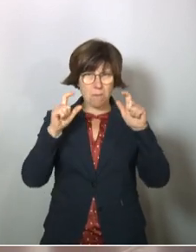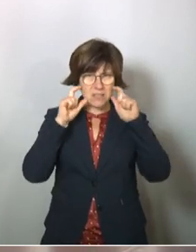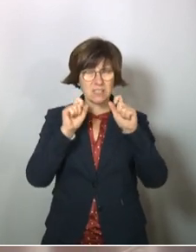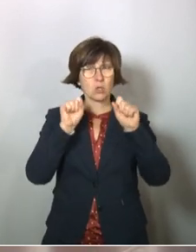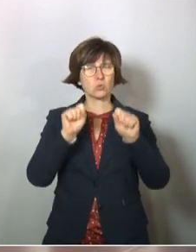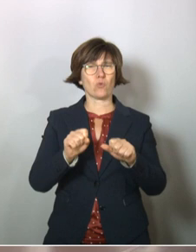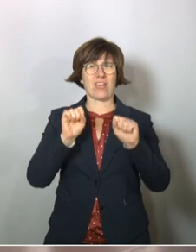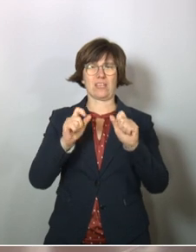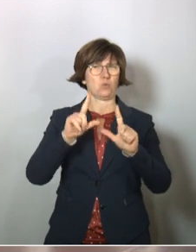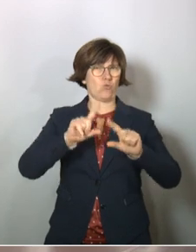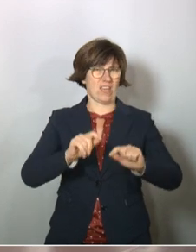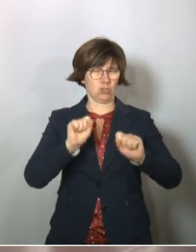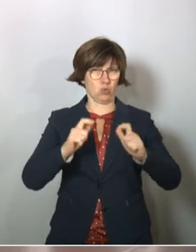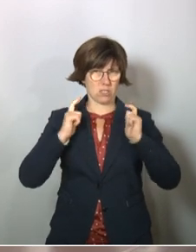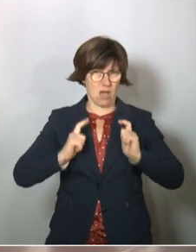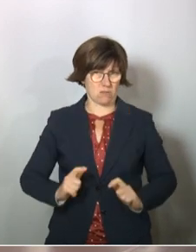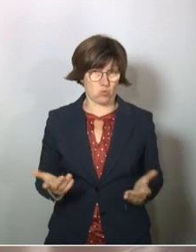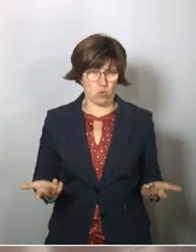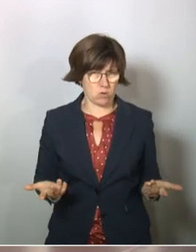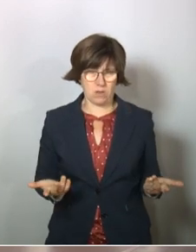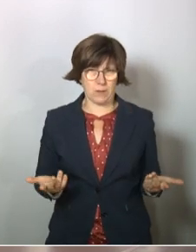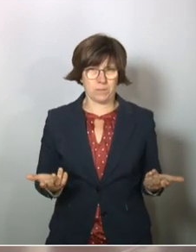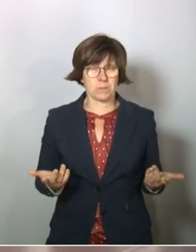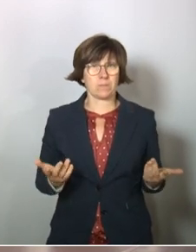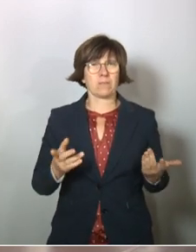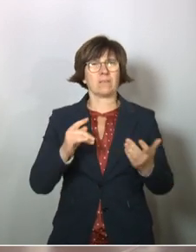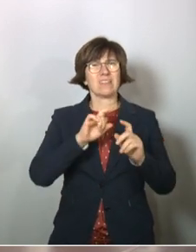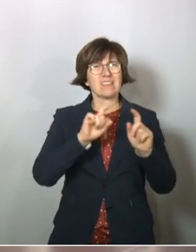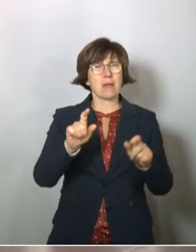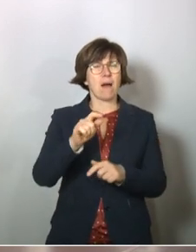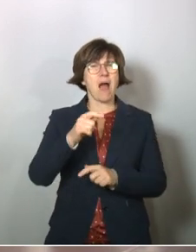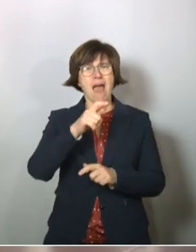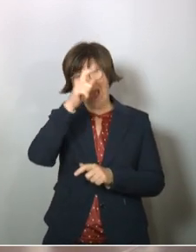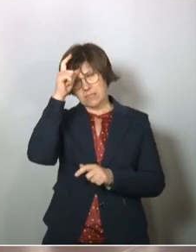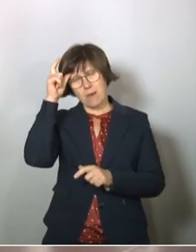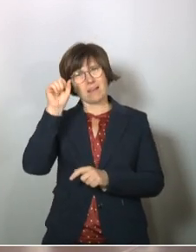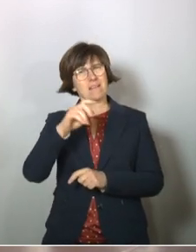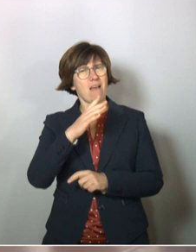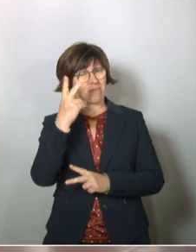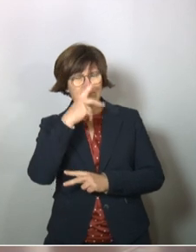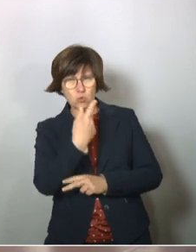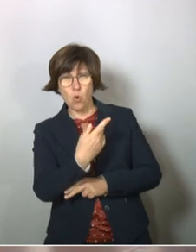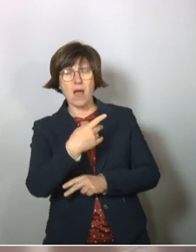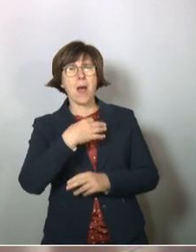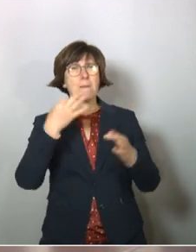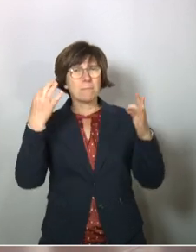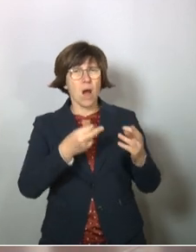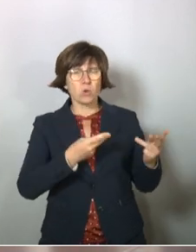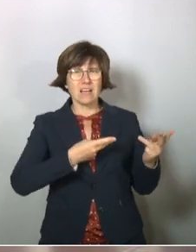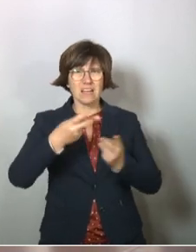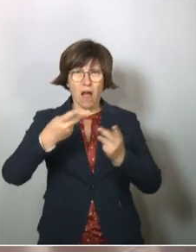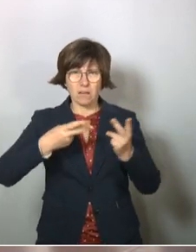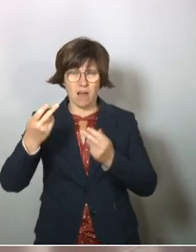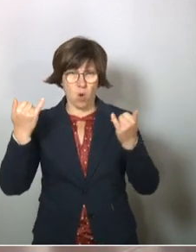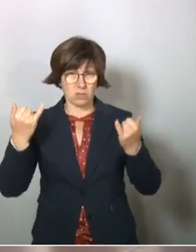wenig Schutzanzüge. Man kann die Aussagen der Experten auch so verstehen, dass wir dringend Krankenhäuser